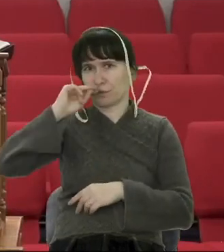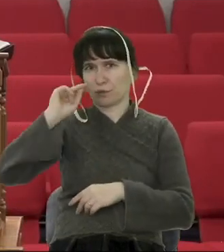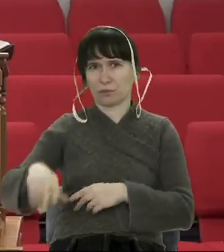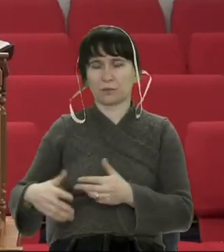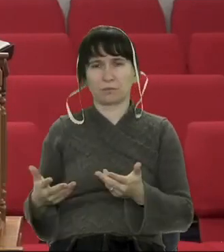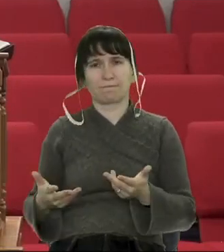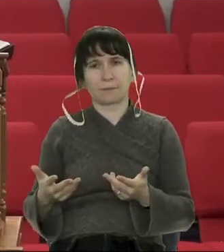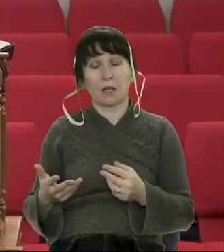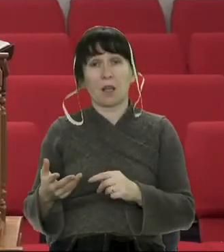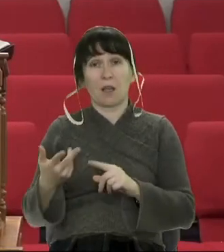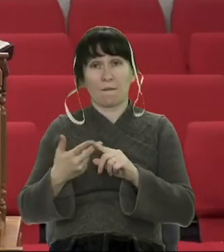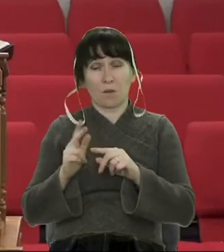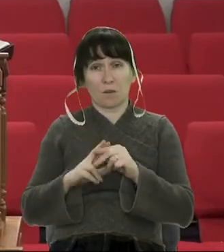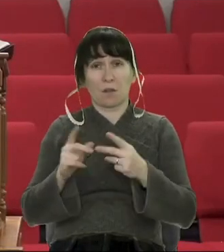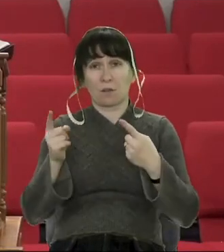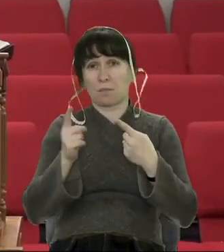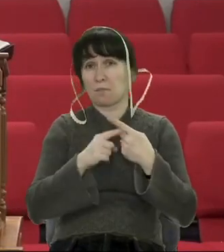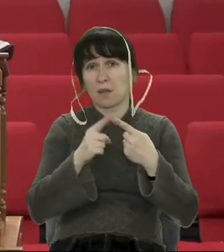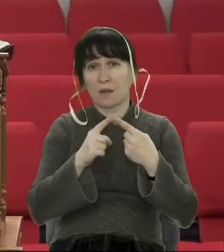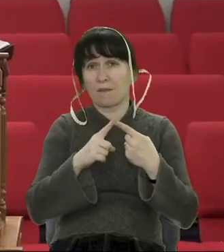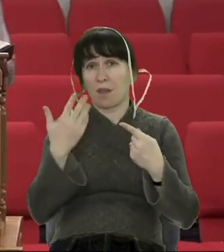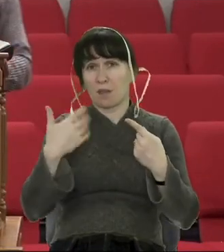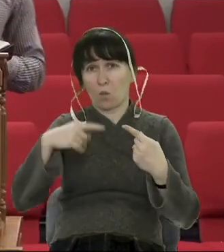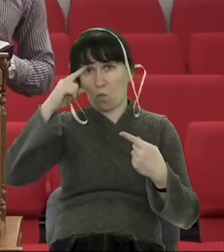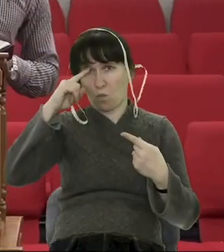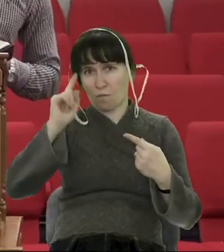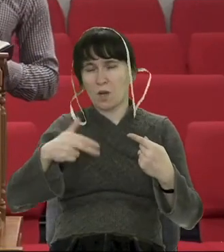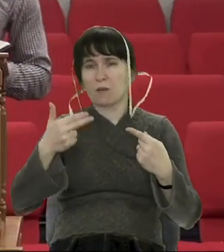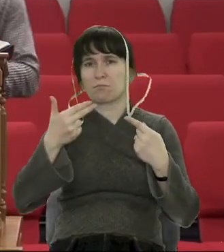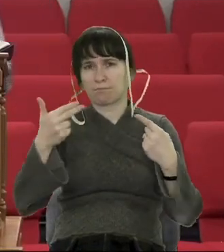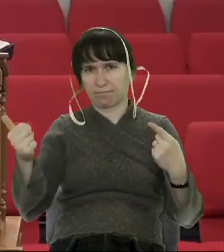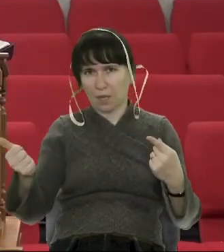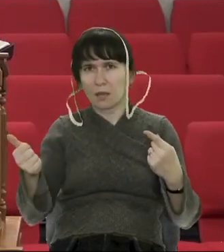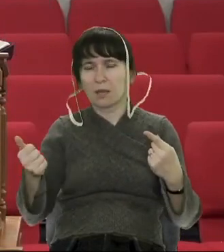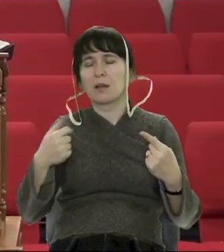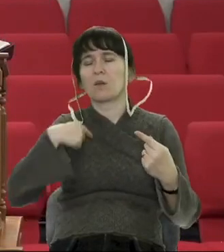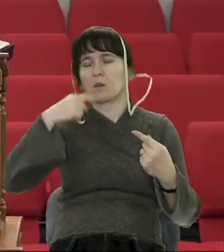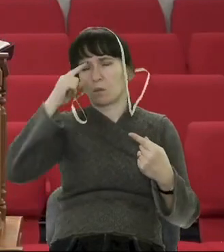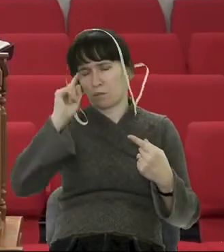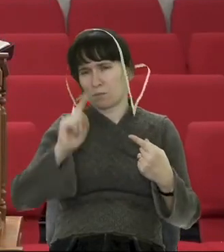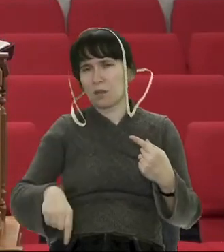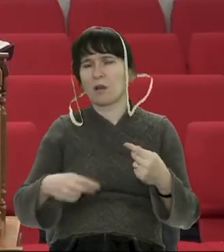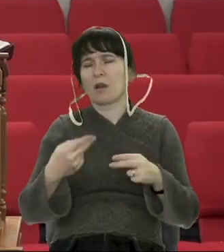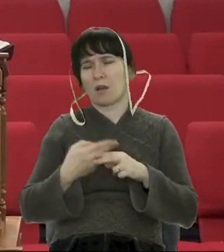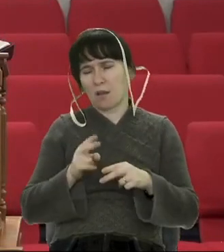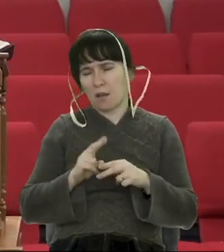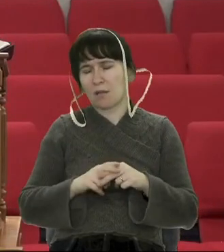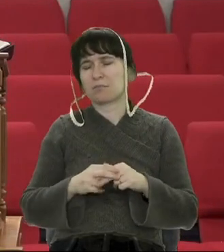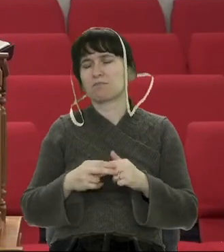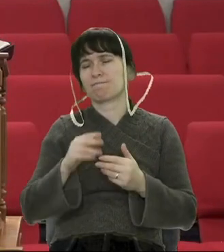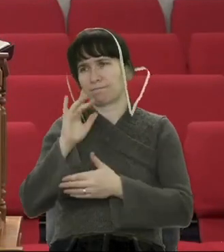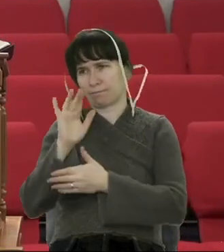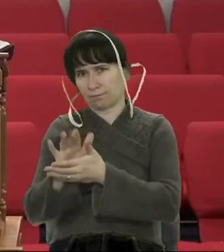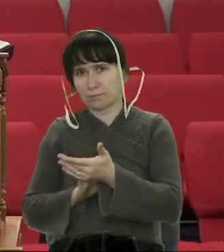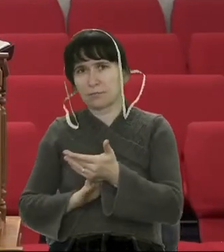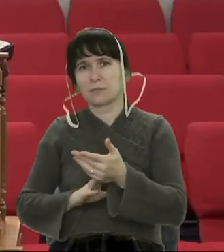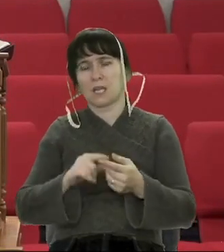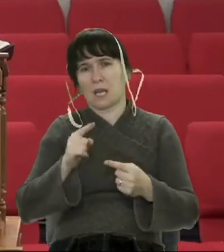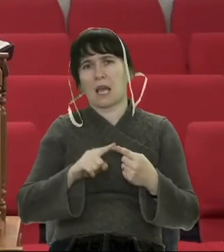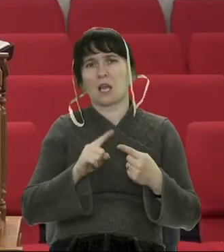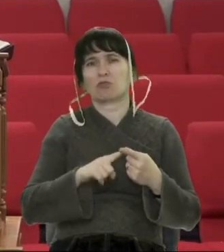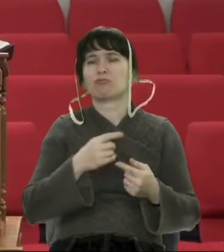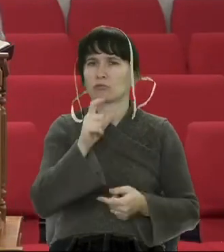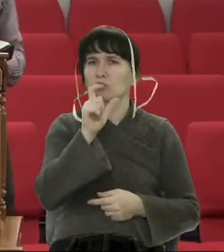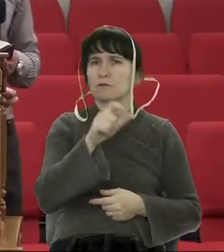надійною людиною. Що ця людина, навіть якщо тебе підведе десь, вона прийде і вибачиться. Що ця людина,